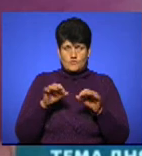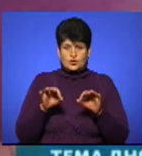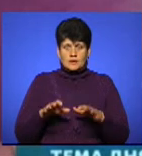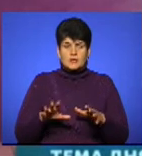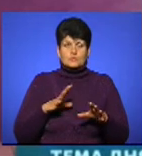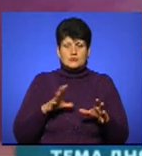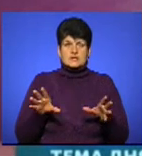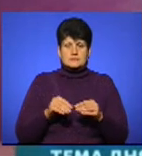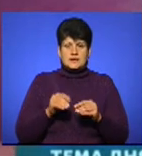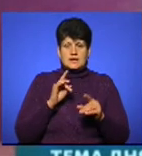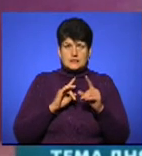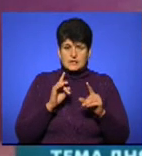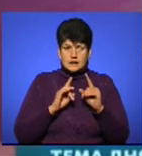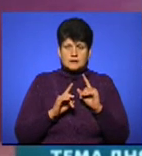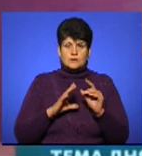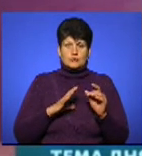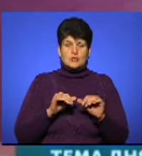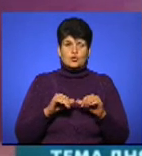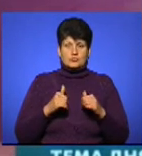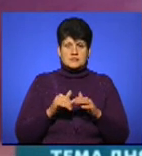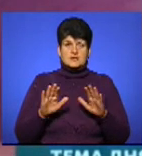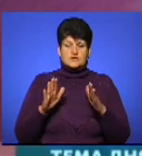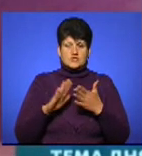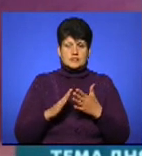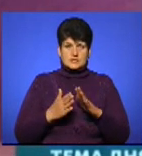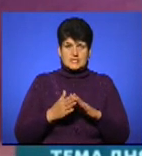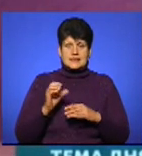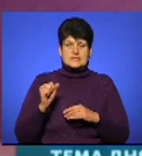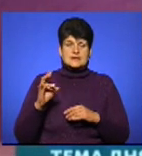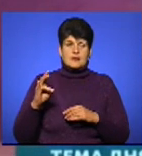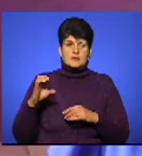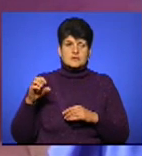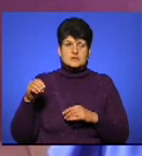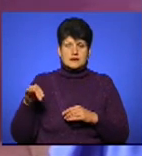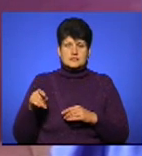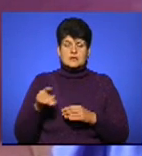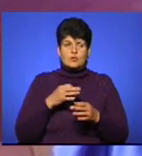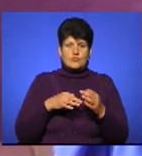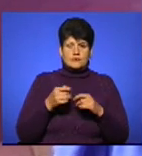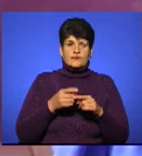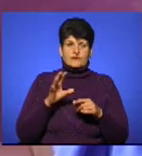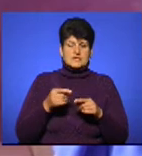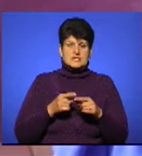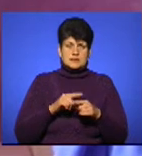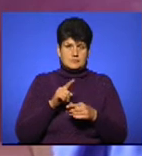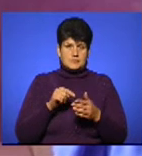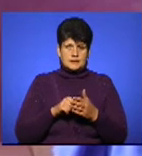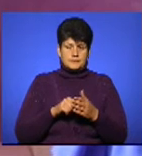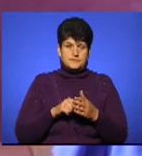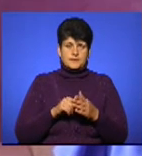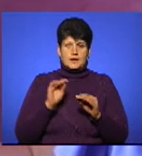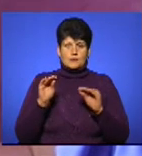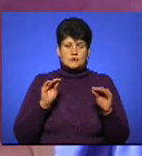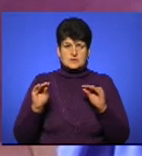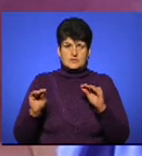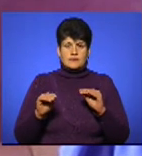спільна в районі, бо у нас спільна комісія по надзвичайних ситуаціях, хід санстанцій, і там оговорилися всі ці питання. Розмістить в